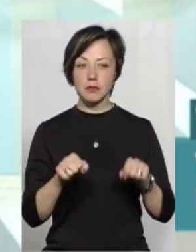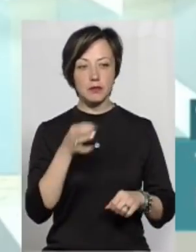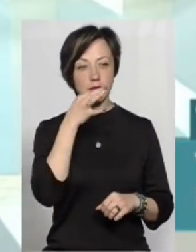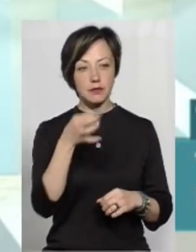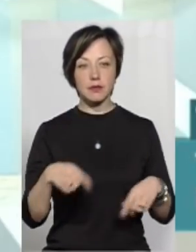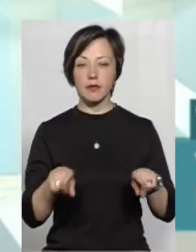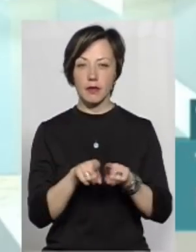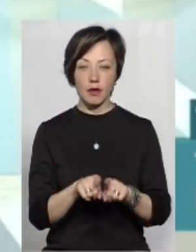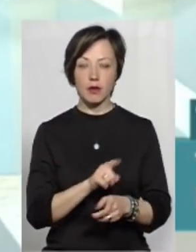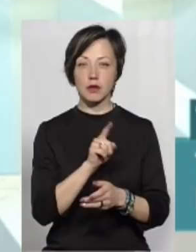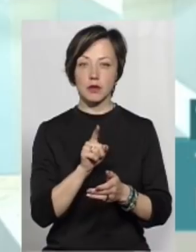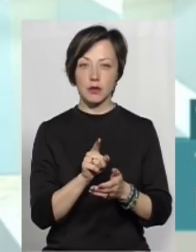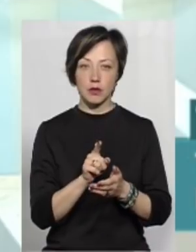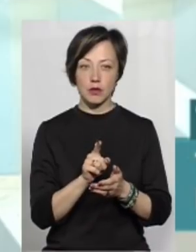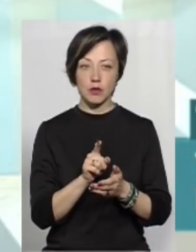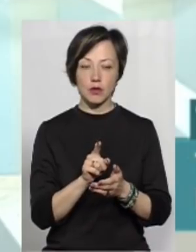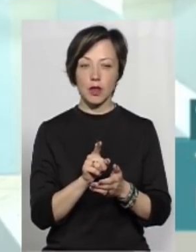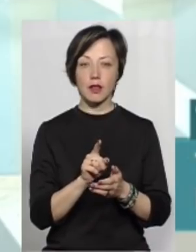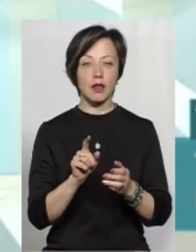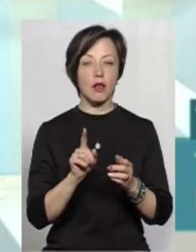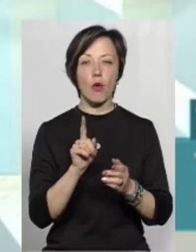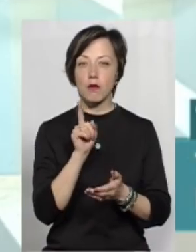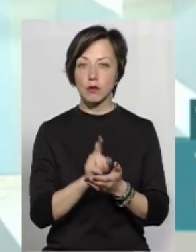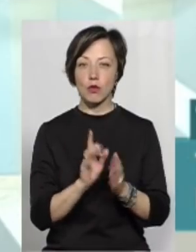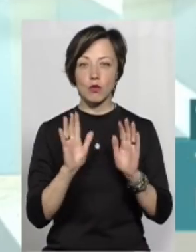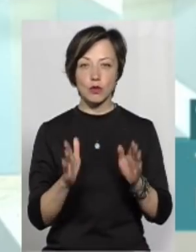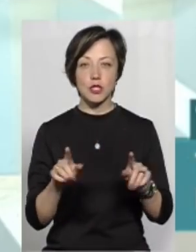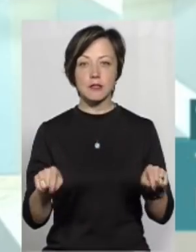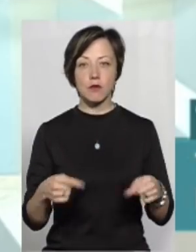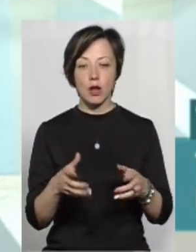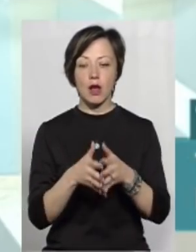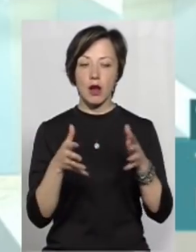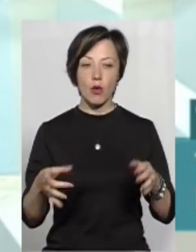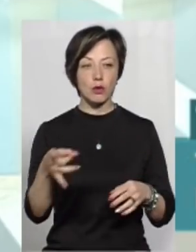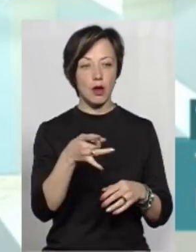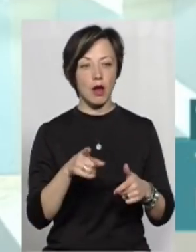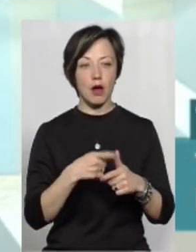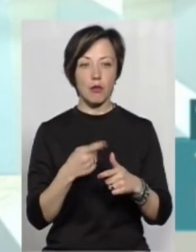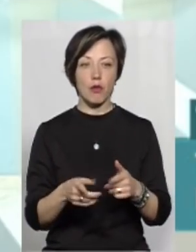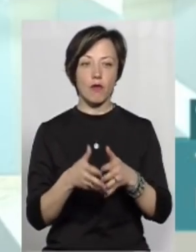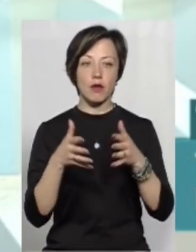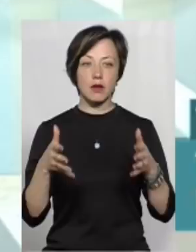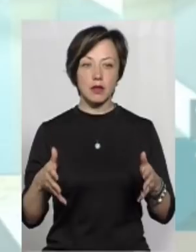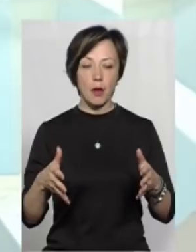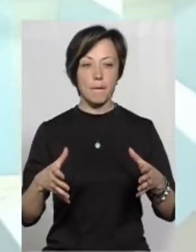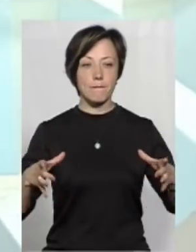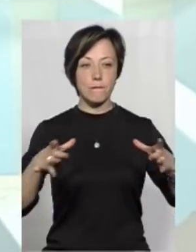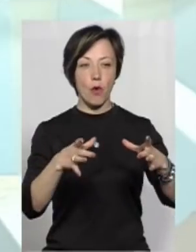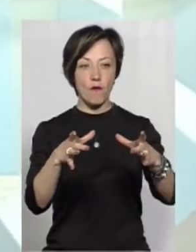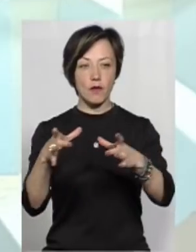що неминуче або створення нових великих районів, або створення нових великих повітів.